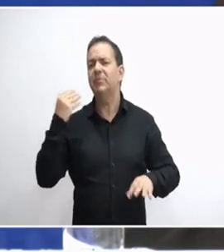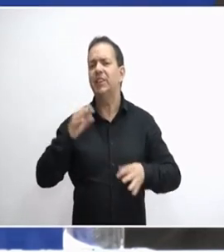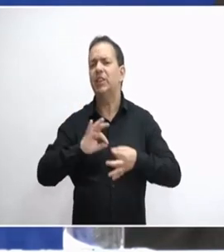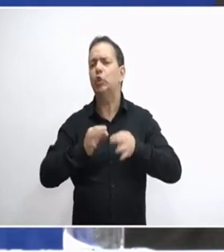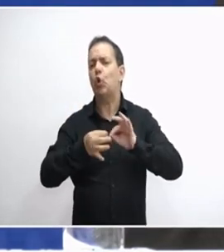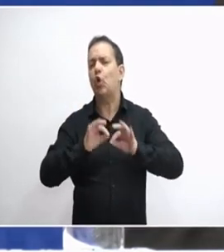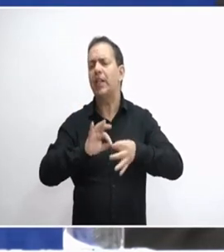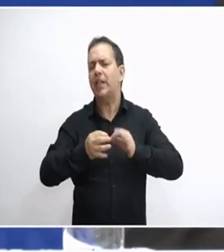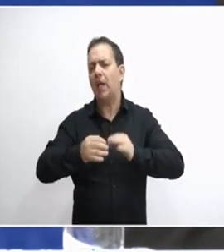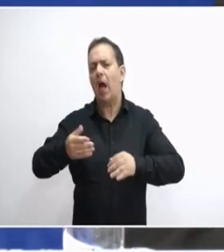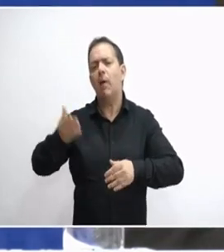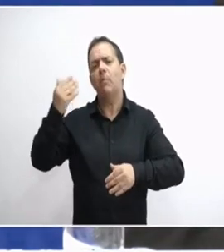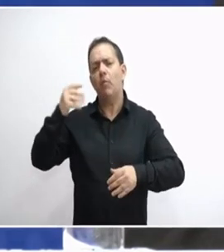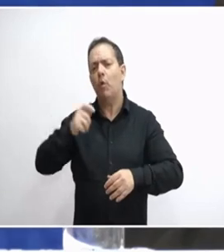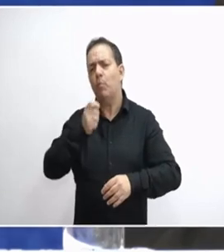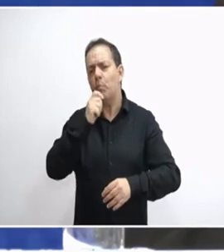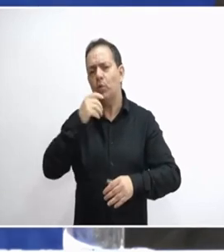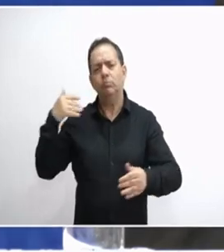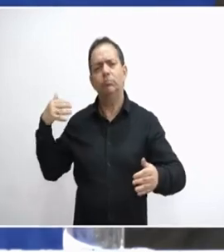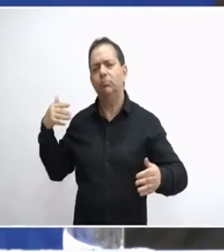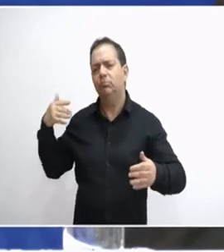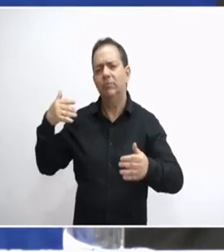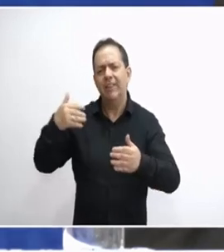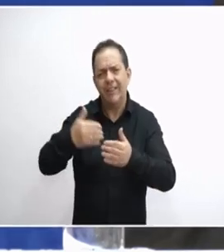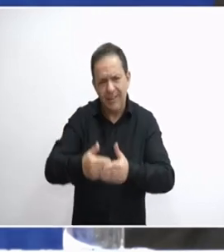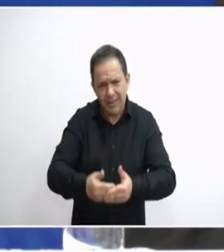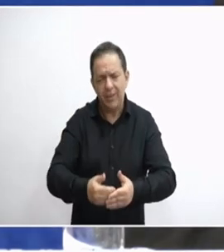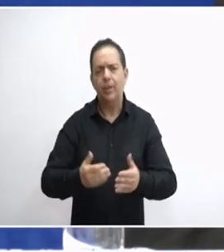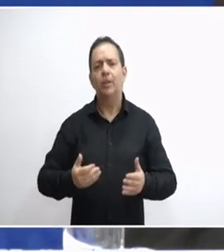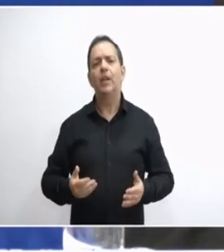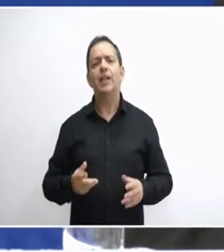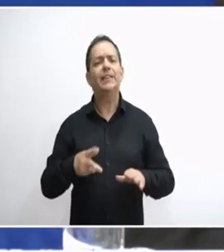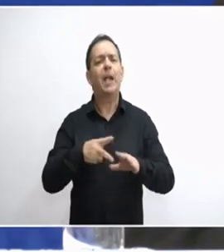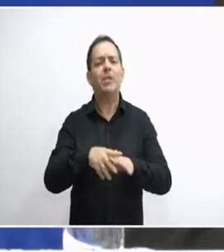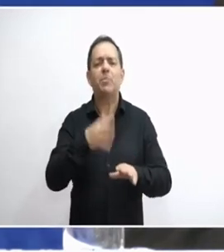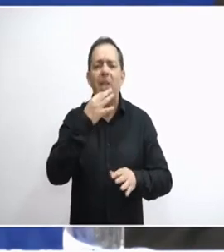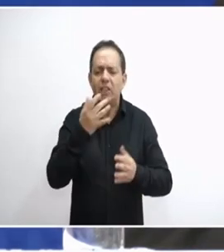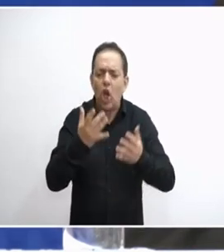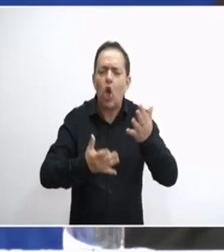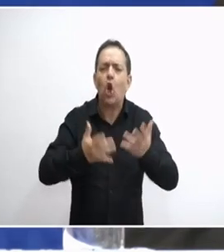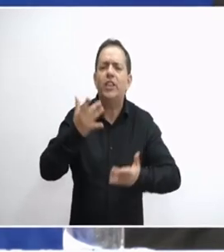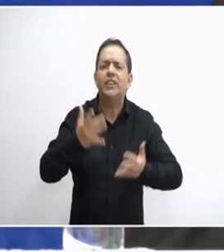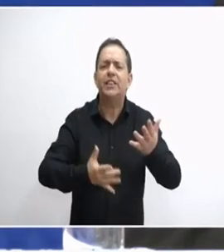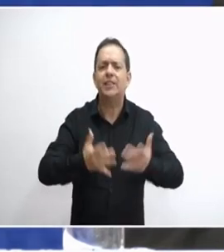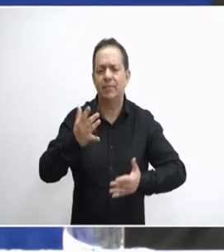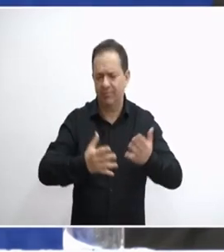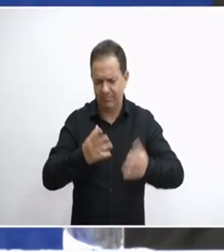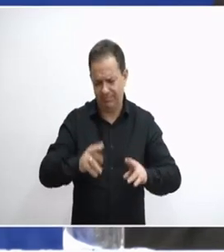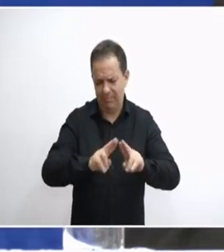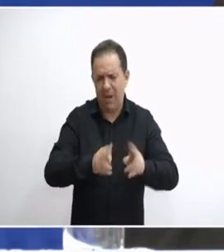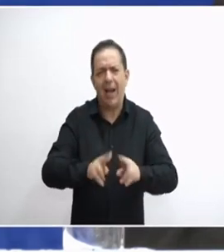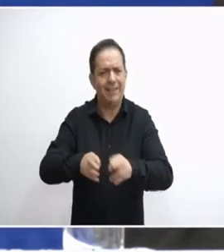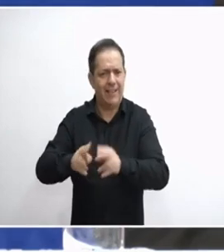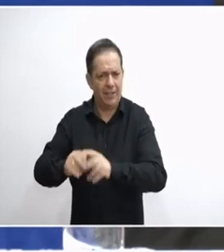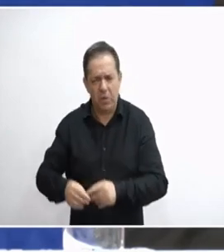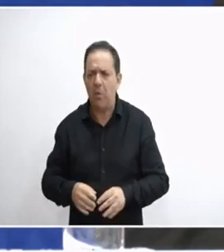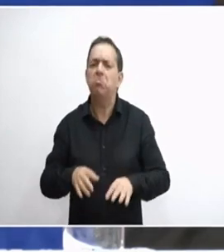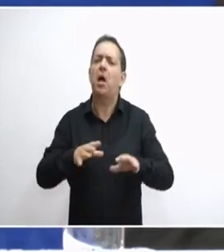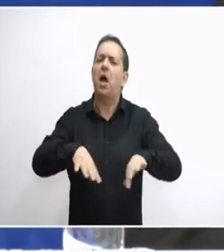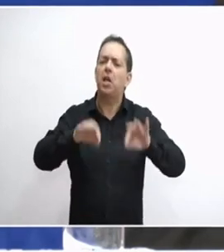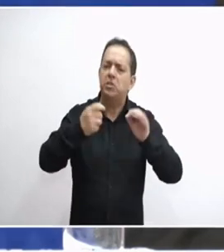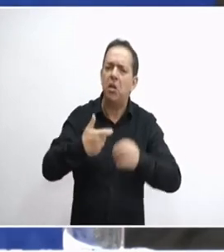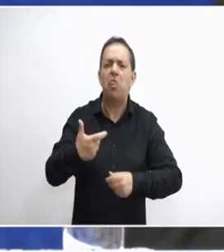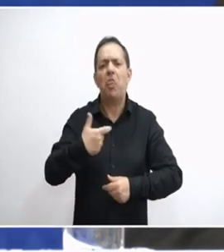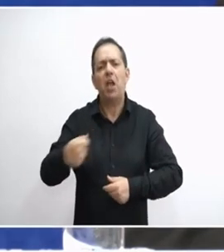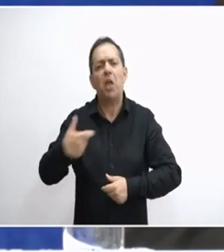της πολιτικής διαδρομής μας, της οικονομικής διαδρομής, ως λογιστικά καταστήματα και δανειοδοτήσεις